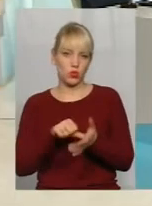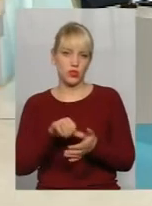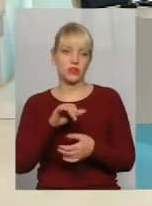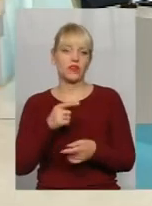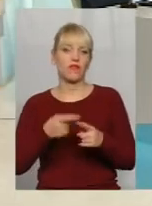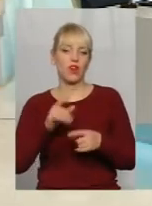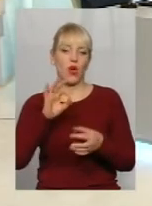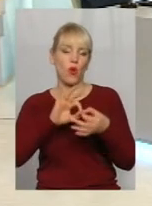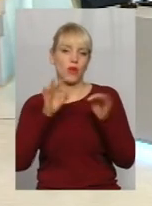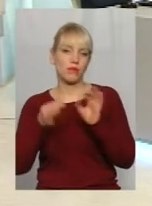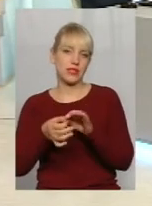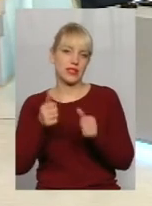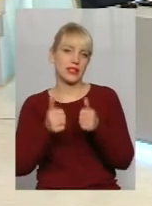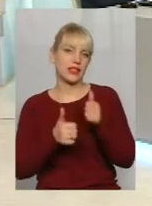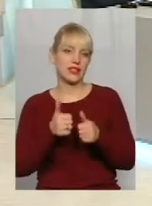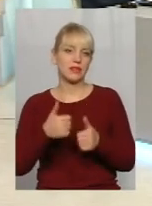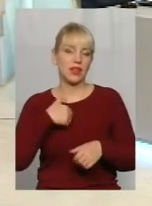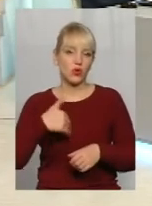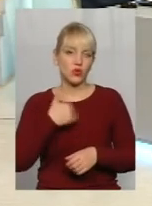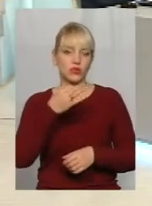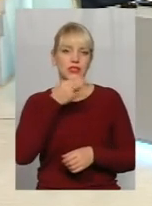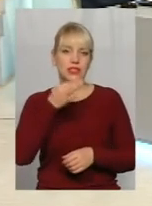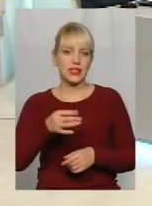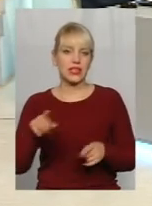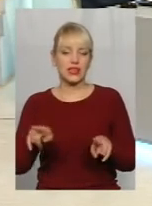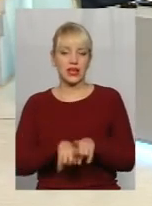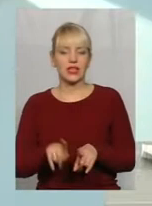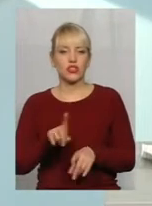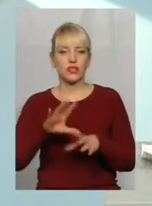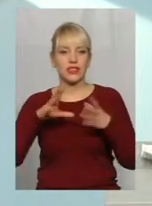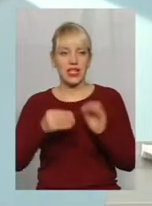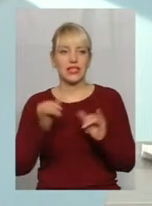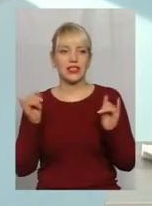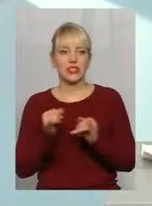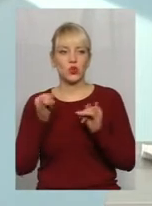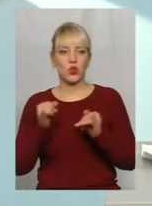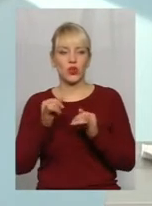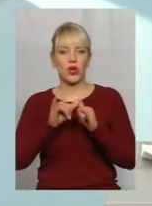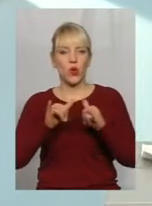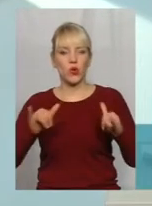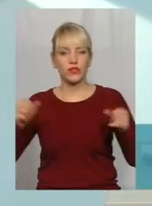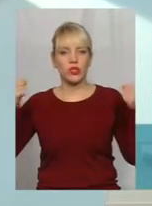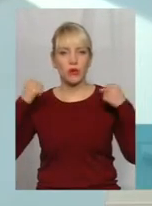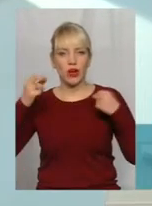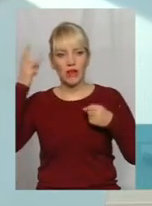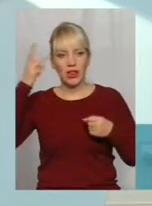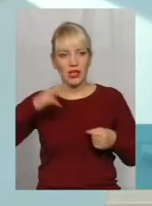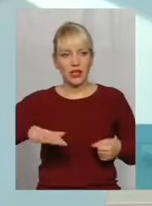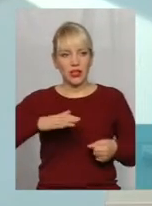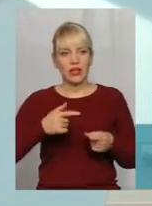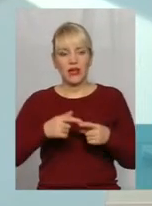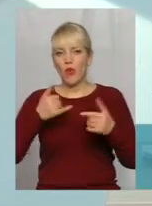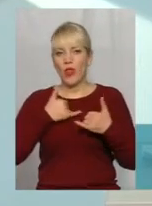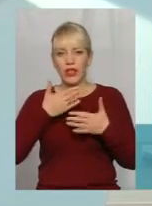Олімпійських іграх? Я хочу сказати таке, що взагалі історії розвитку спорту Хмельниччини до сих пір